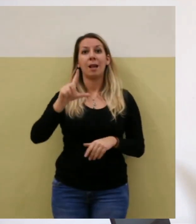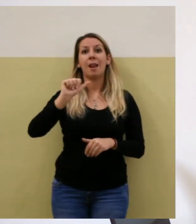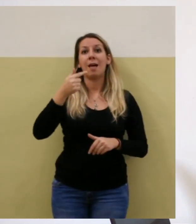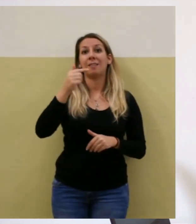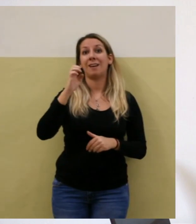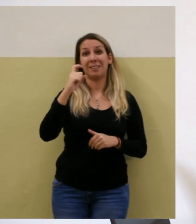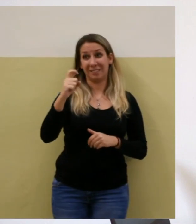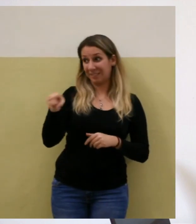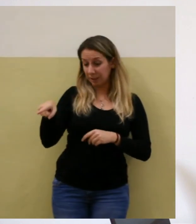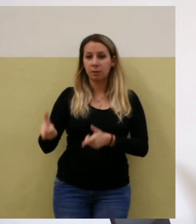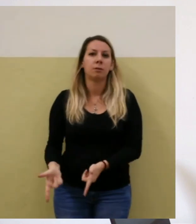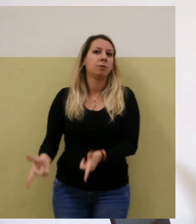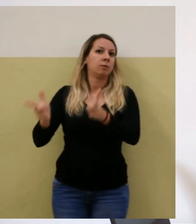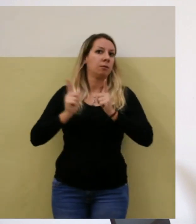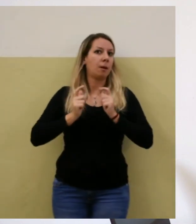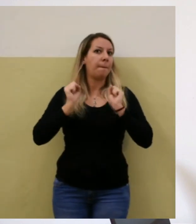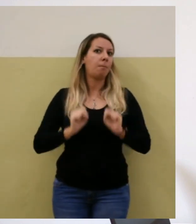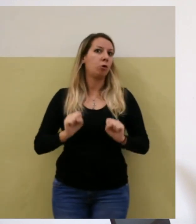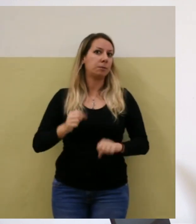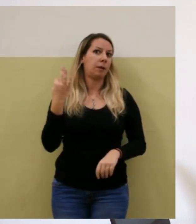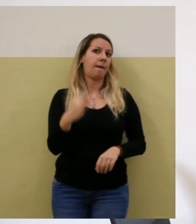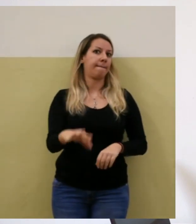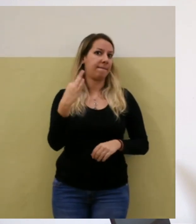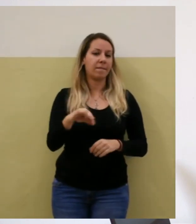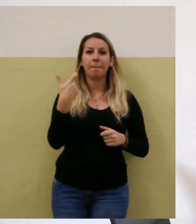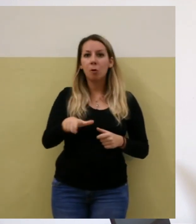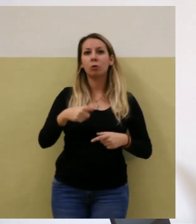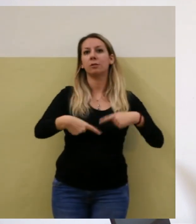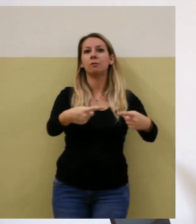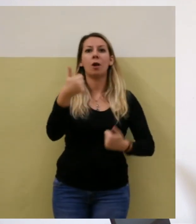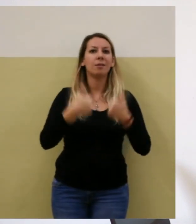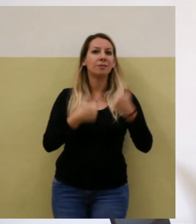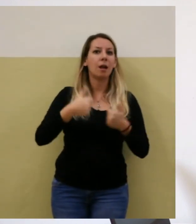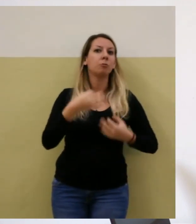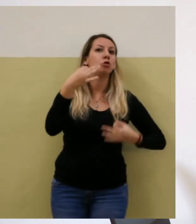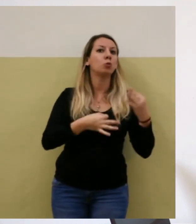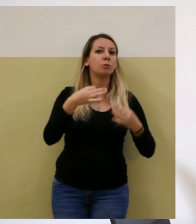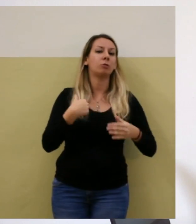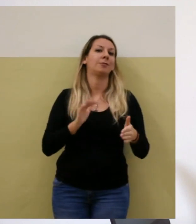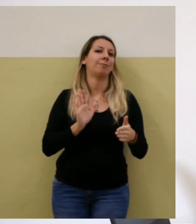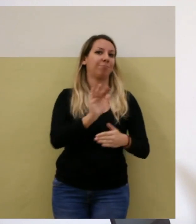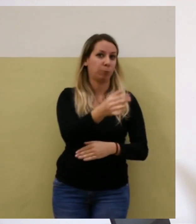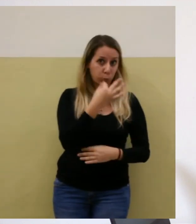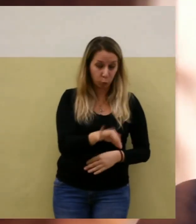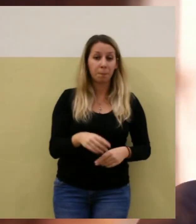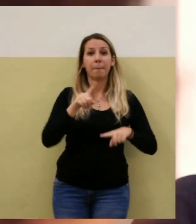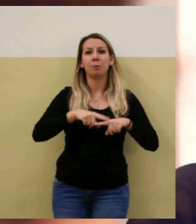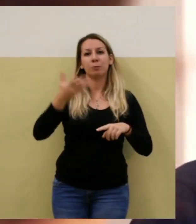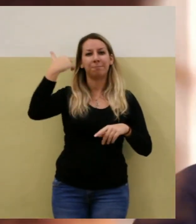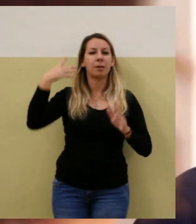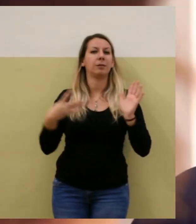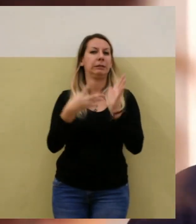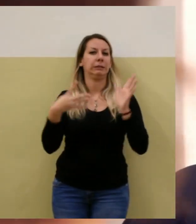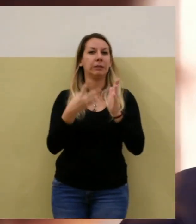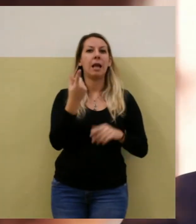la principale è il fatto di essere diffuso soltanto nella comunità piuttosto ristretta dei disabili visivi